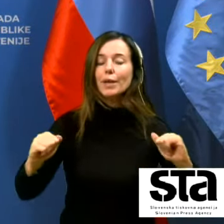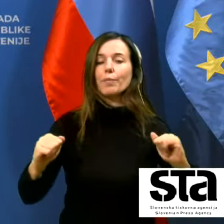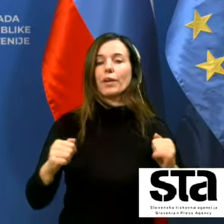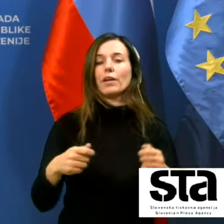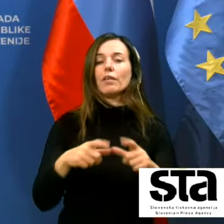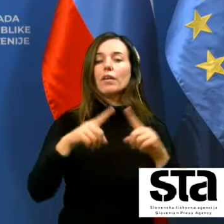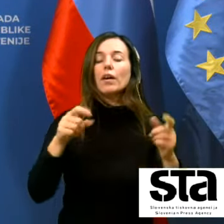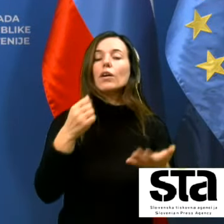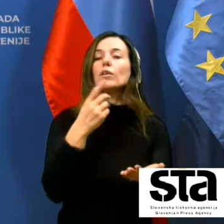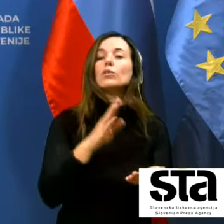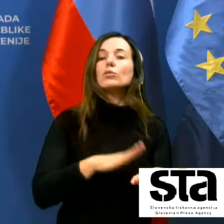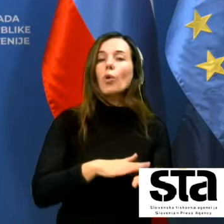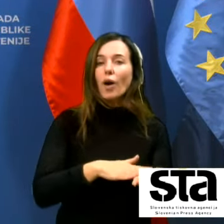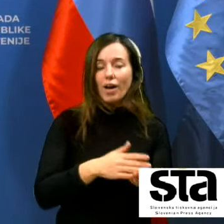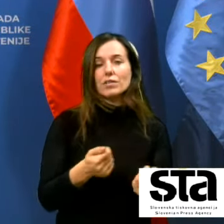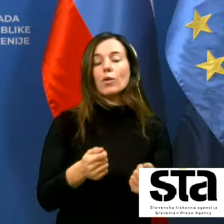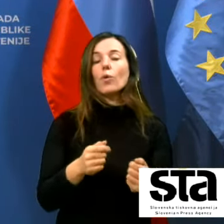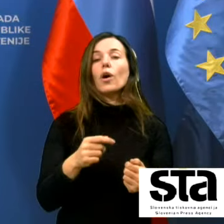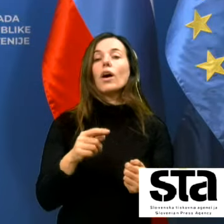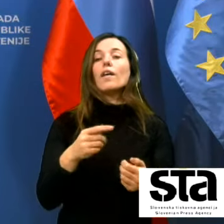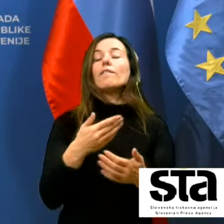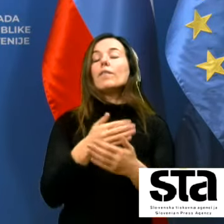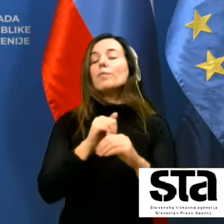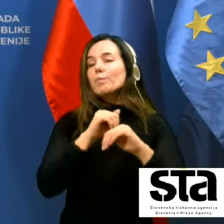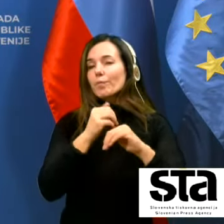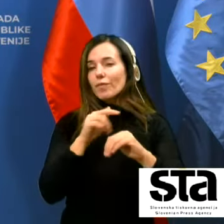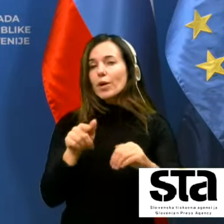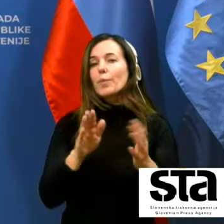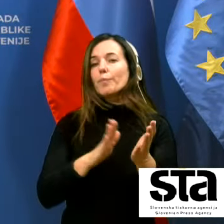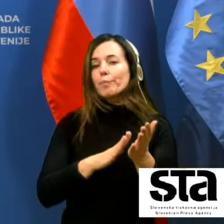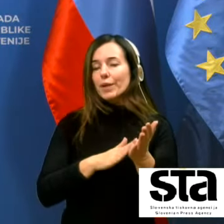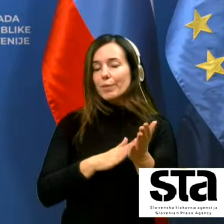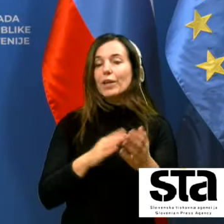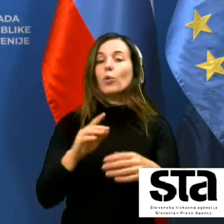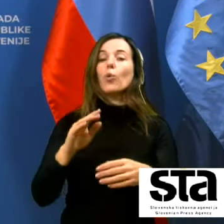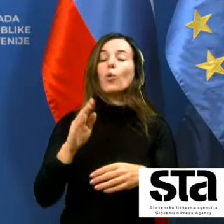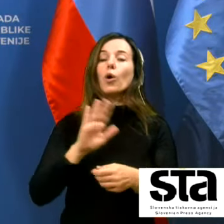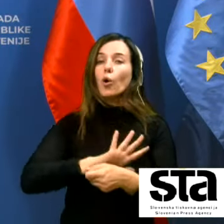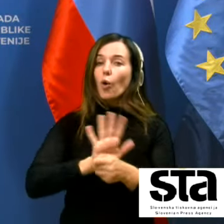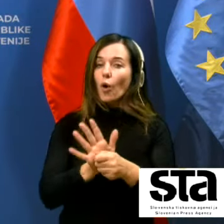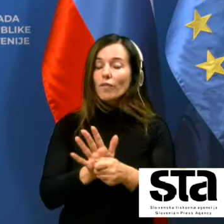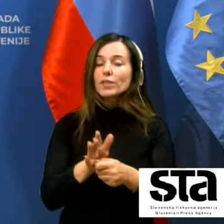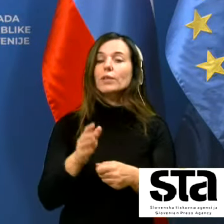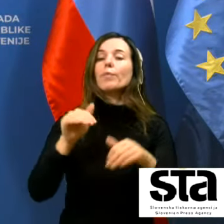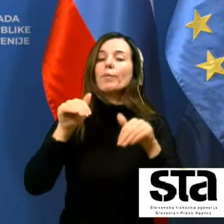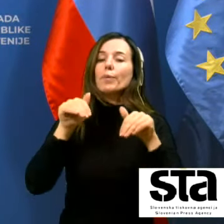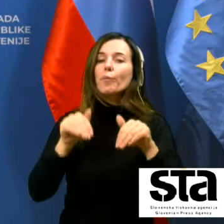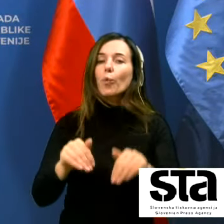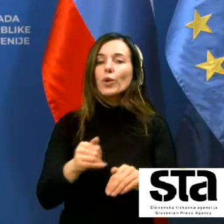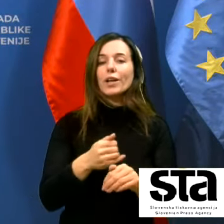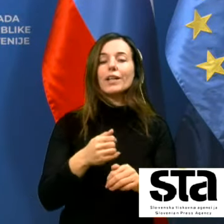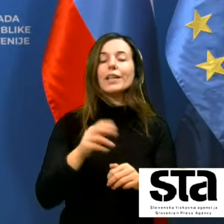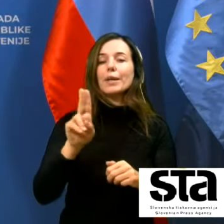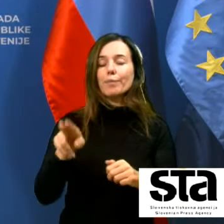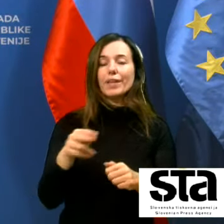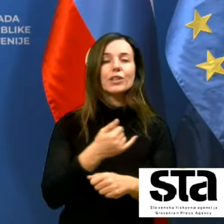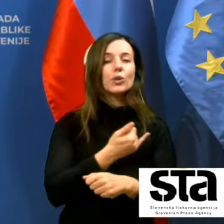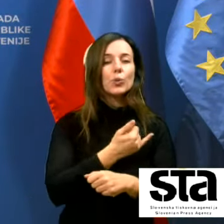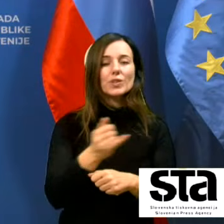osebno pa mislim da bi morali v primeru kovida imeti 100% nadomestilo vsi državljani